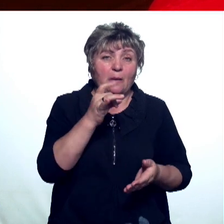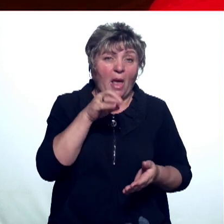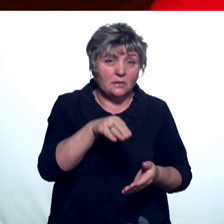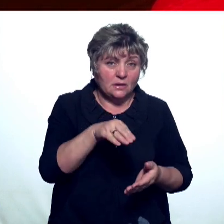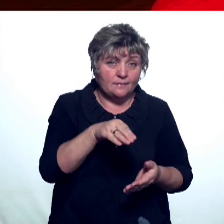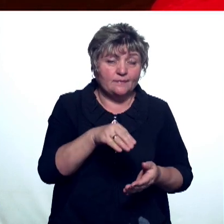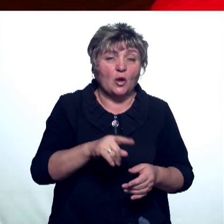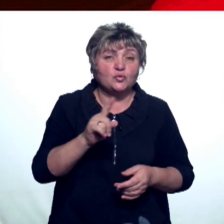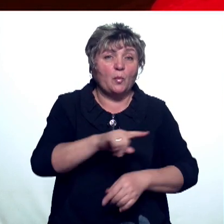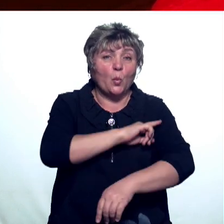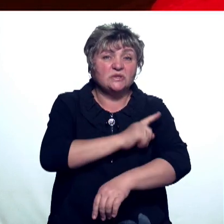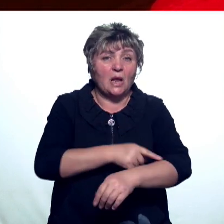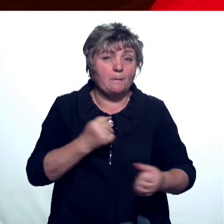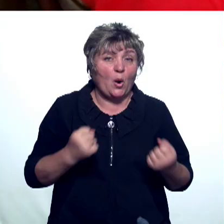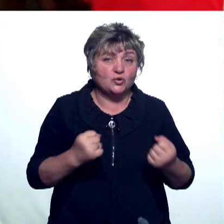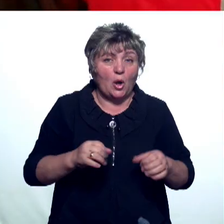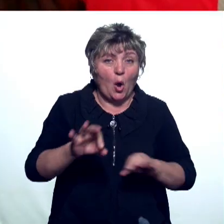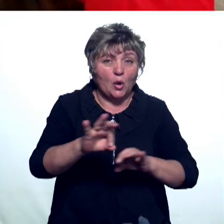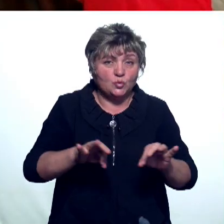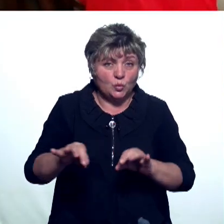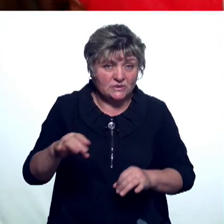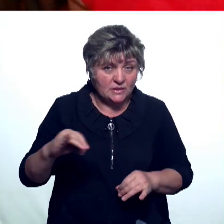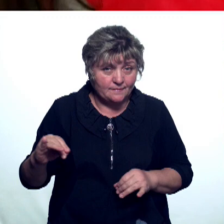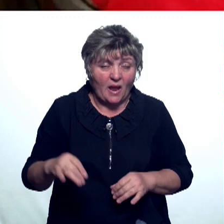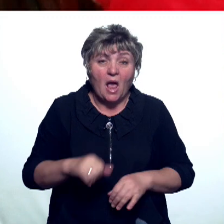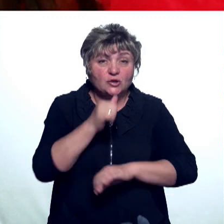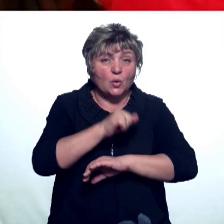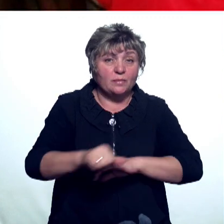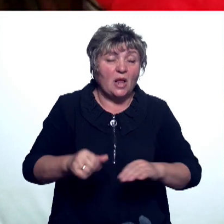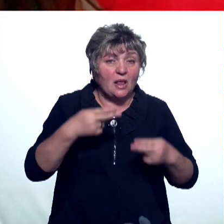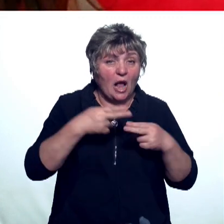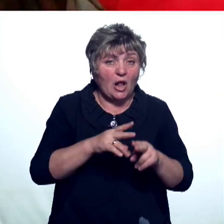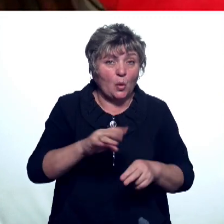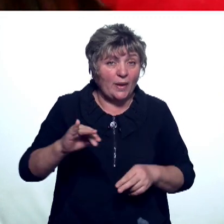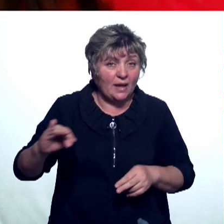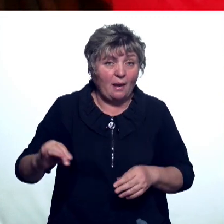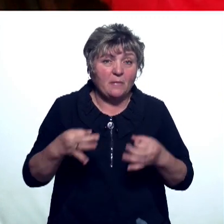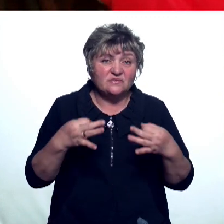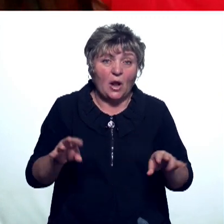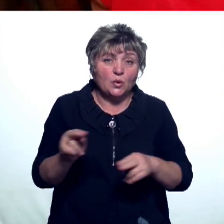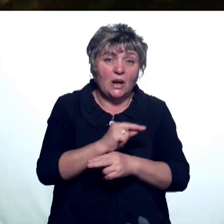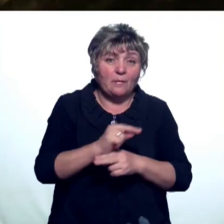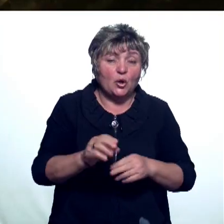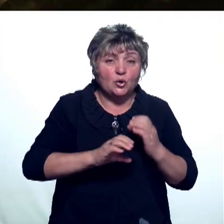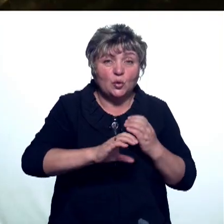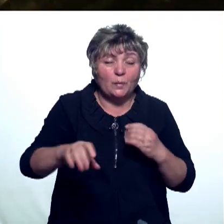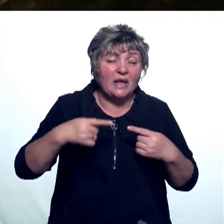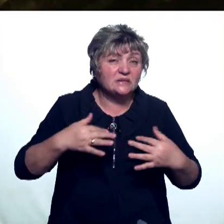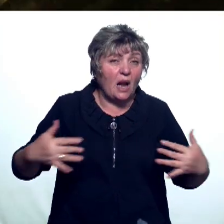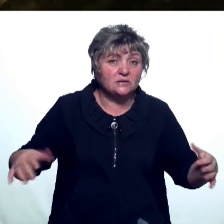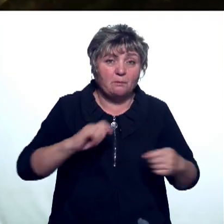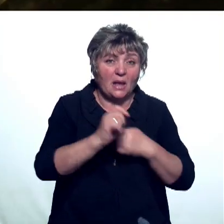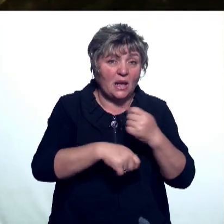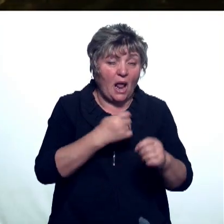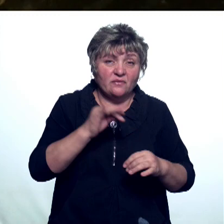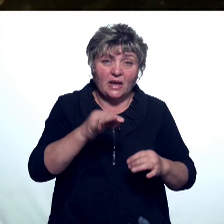усилить прочность конструкции. Зарубежная технология «Спиральная навивка» позволяет ремонтировать трубы из разных материалов